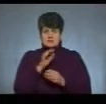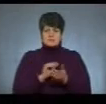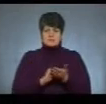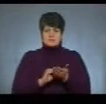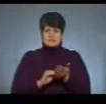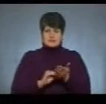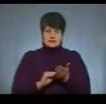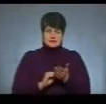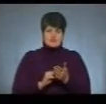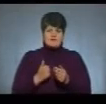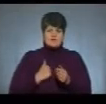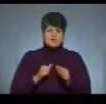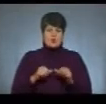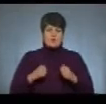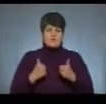Олена Величанська.